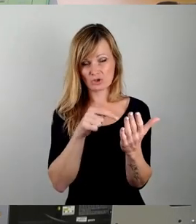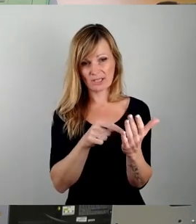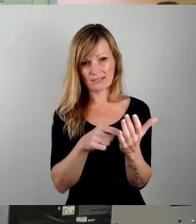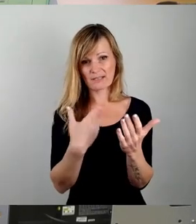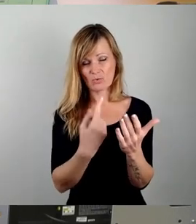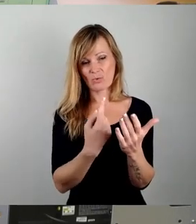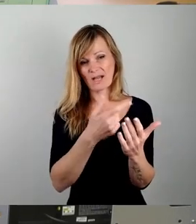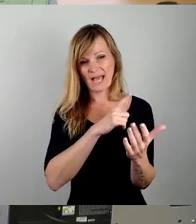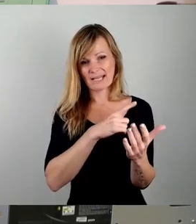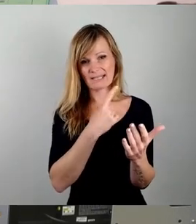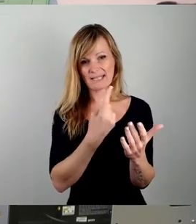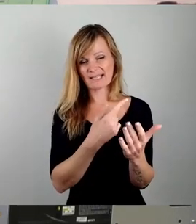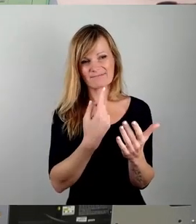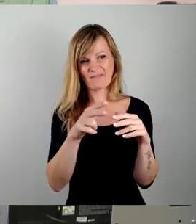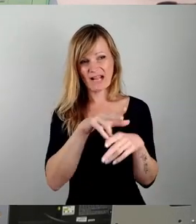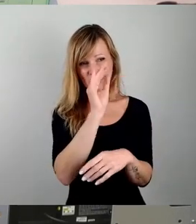eigentlich der falsche Weg.